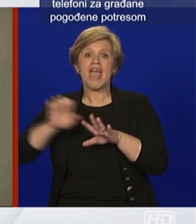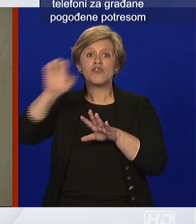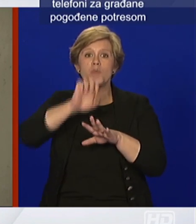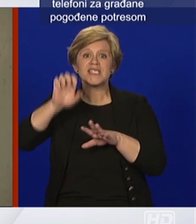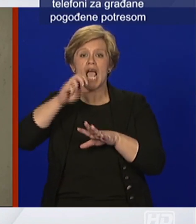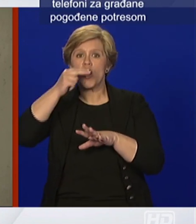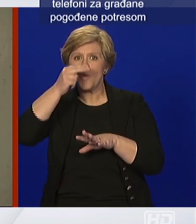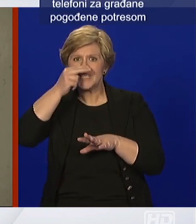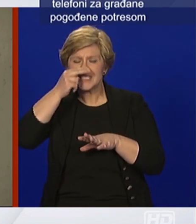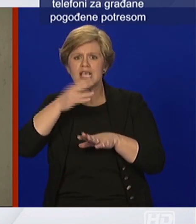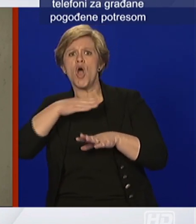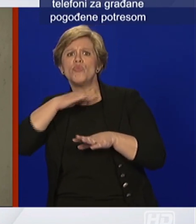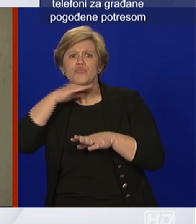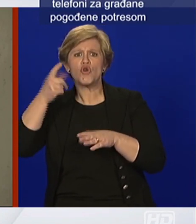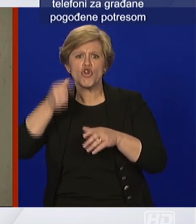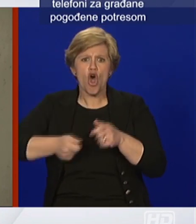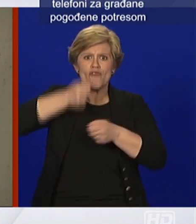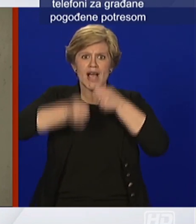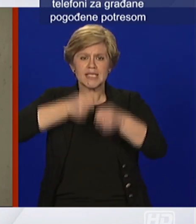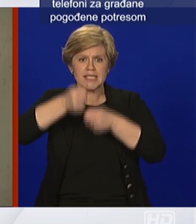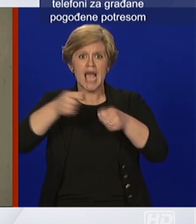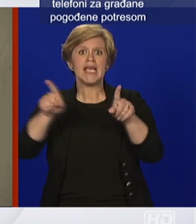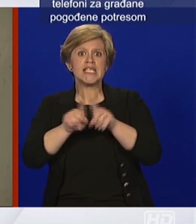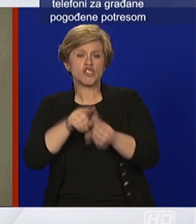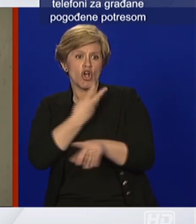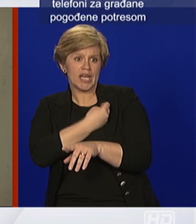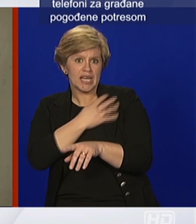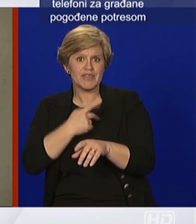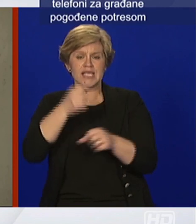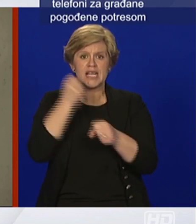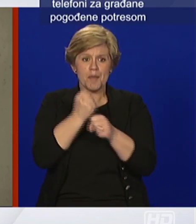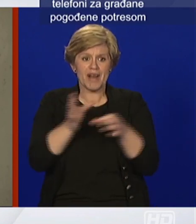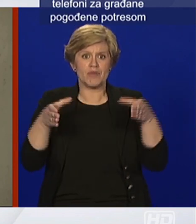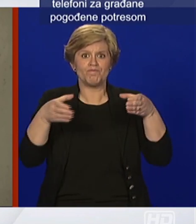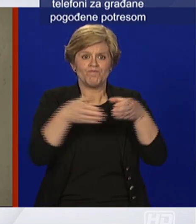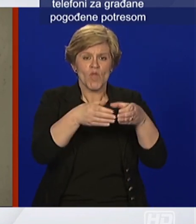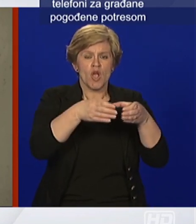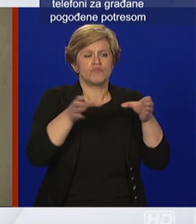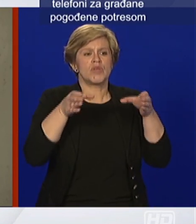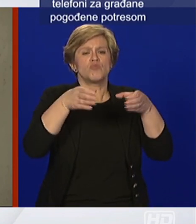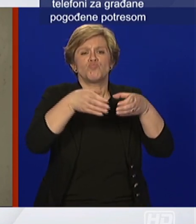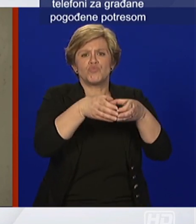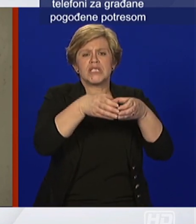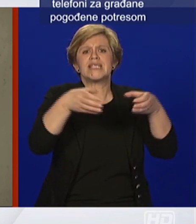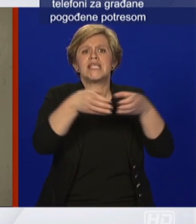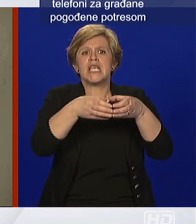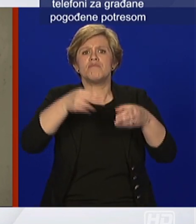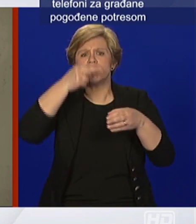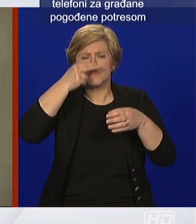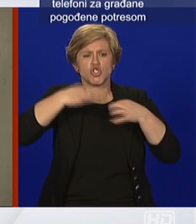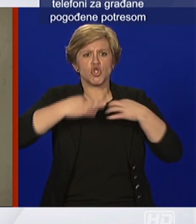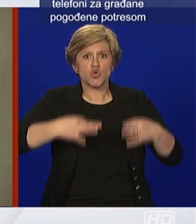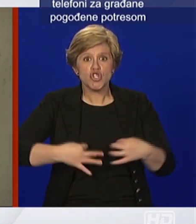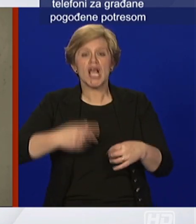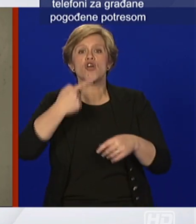unutar Hrvatske se isto stvaraju konzorciji koji će sudjelovati i u domaćim i u svjetskim istraživanjima